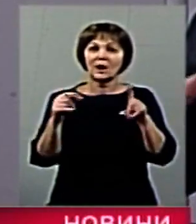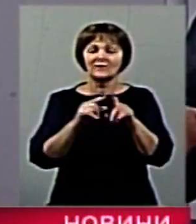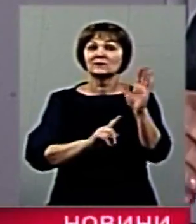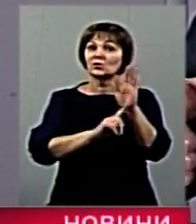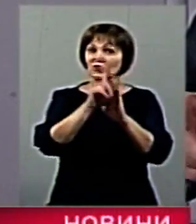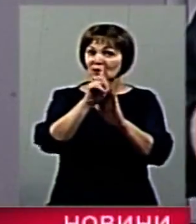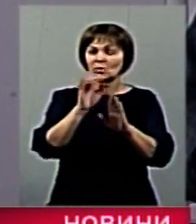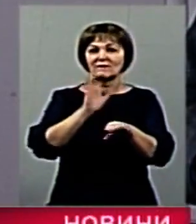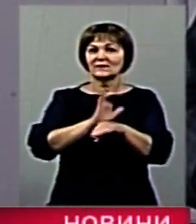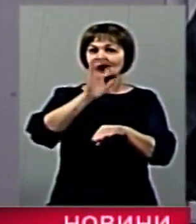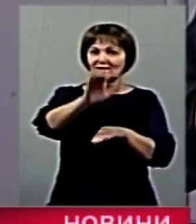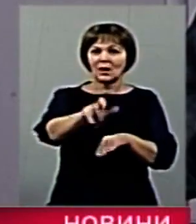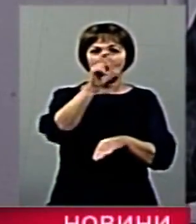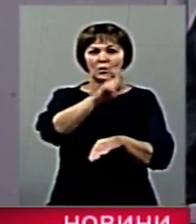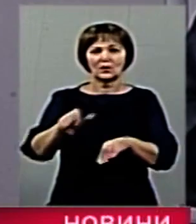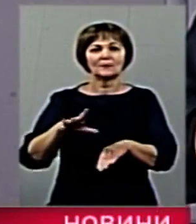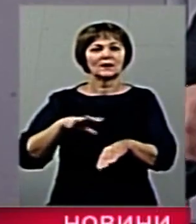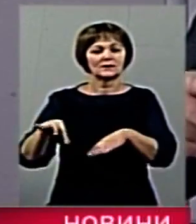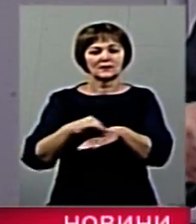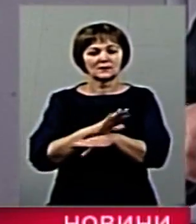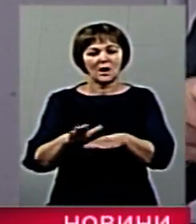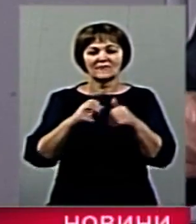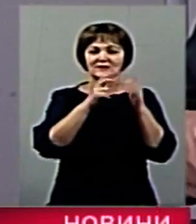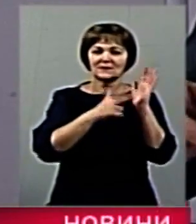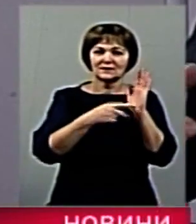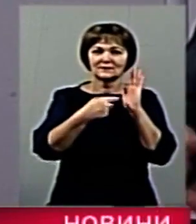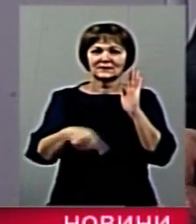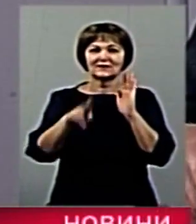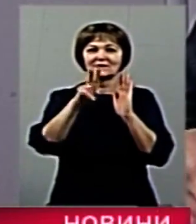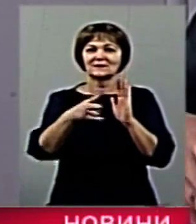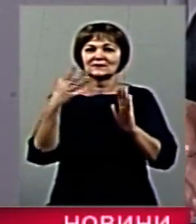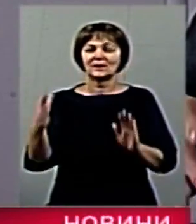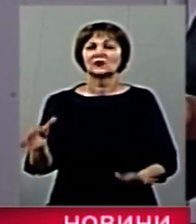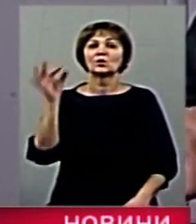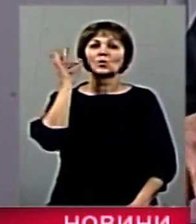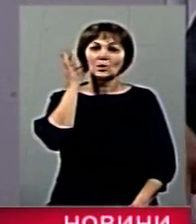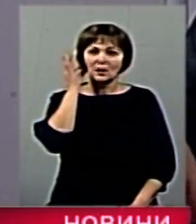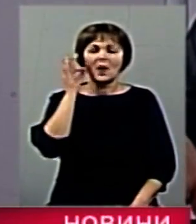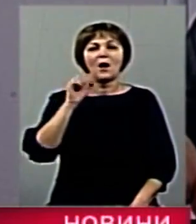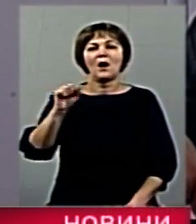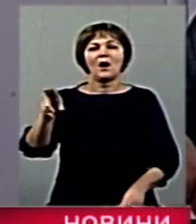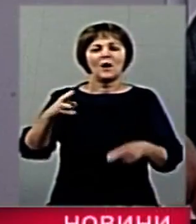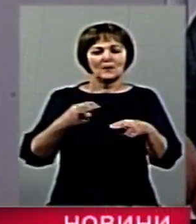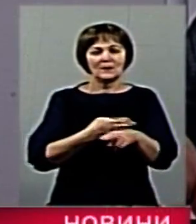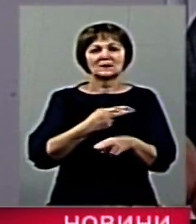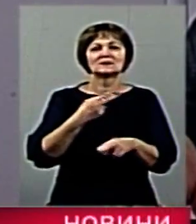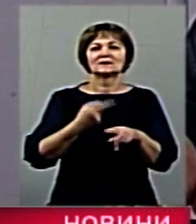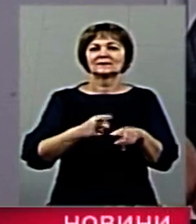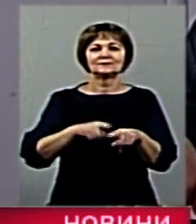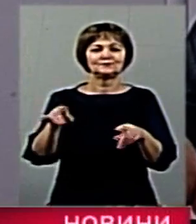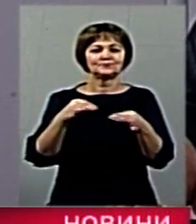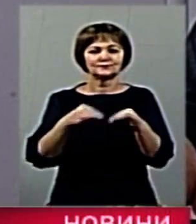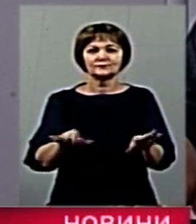Спочатку вивозили людей, які були неодружені віком від 18 до 25 років. Позбавлялися, не